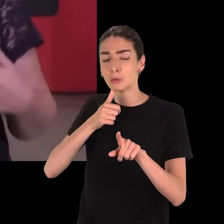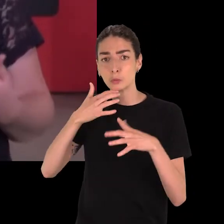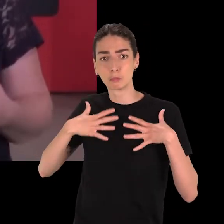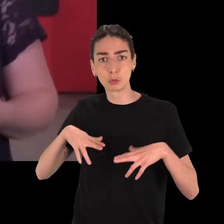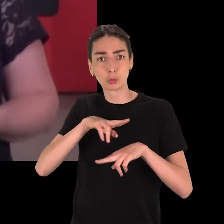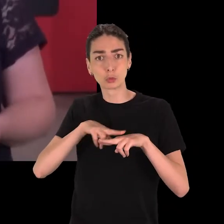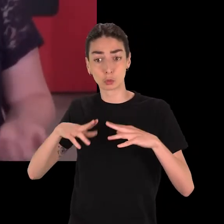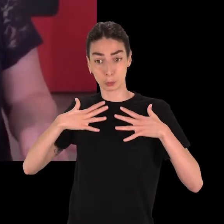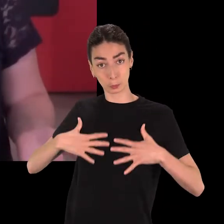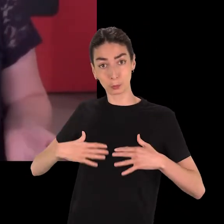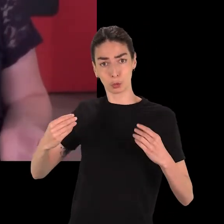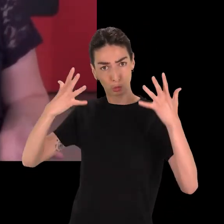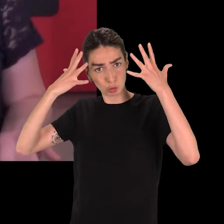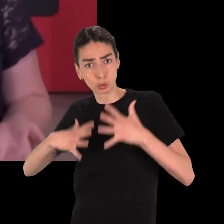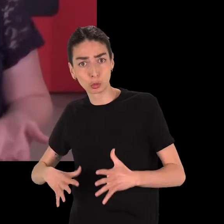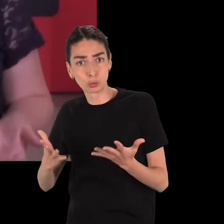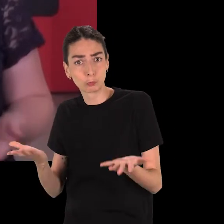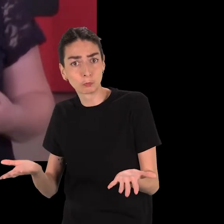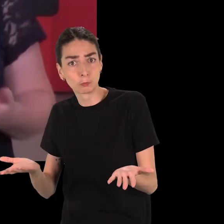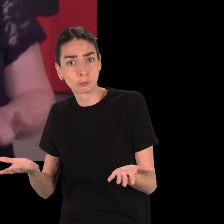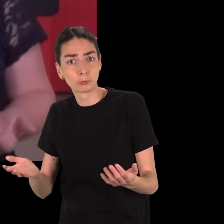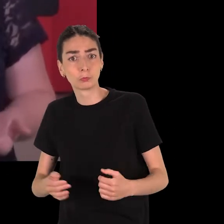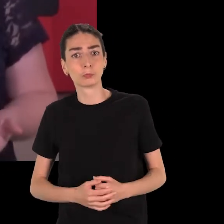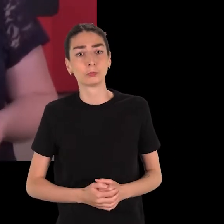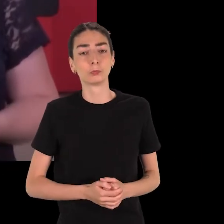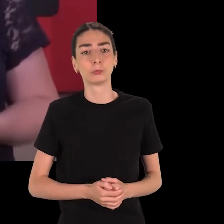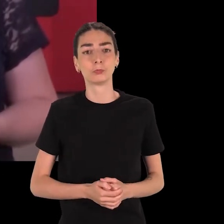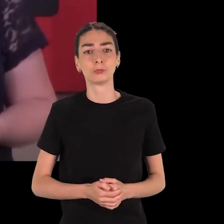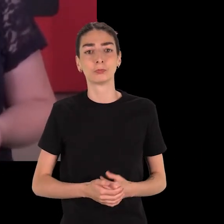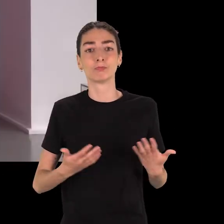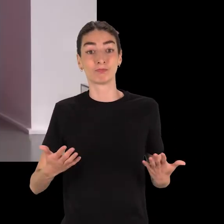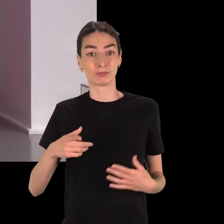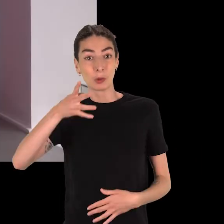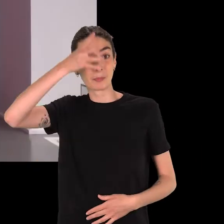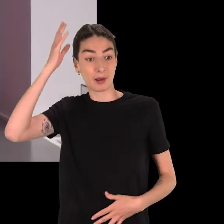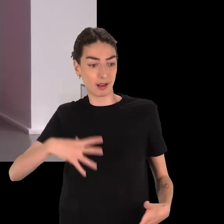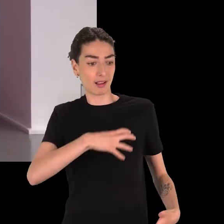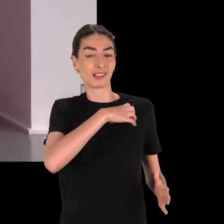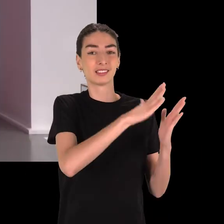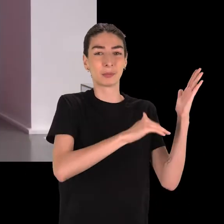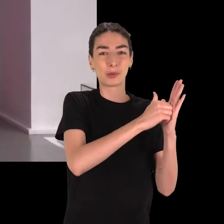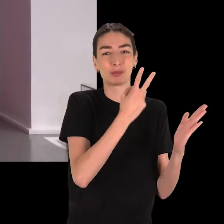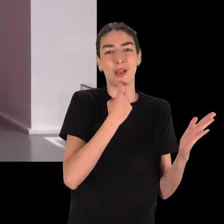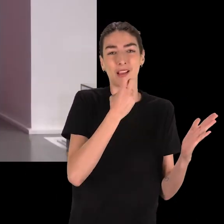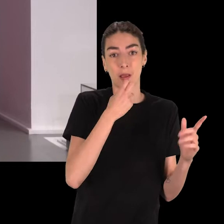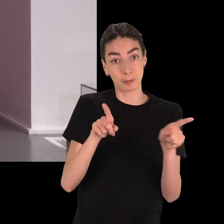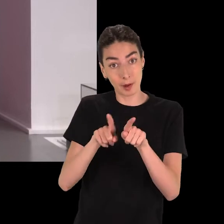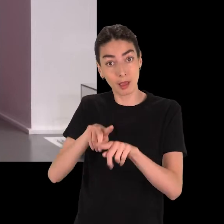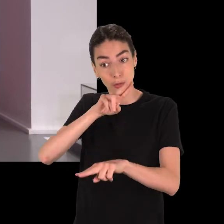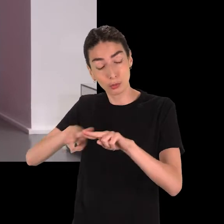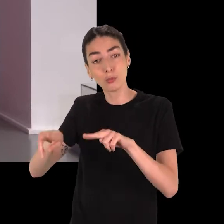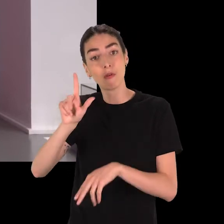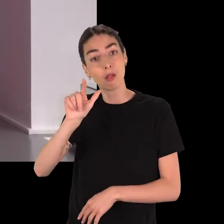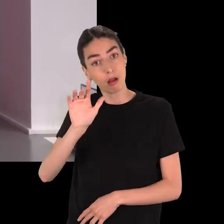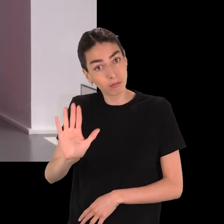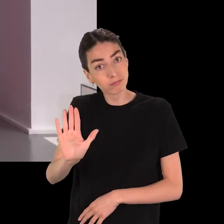toge coexistent quand même avec d'autres personnages représentés torse nu ou même carrément nu. Tout comme la toge symbolise la citoyenneté chez les Romains,